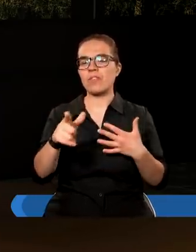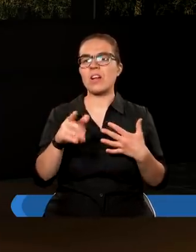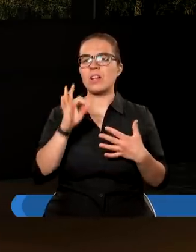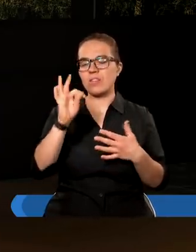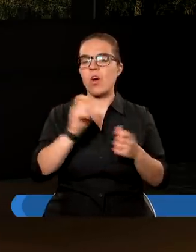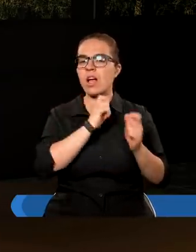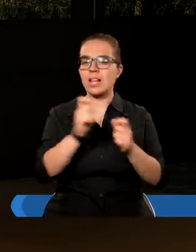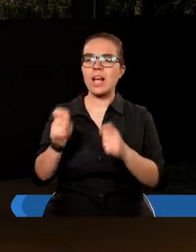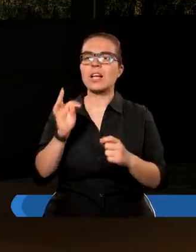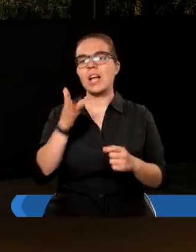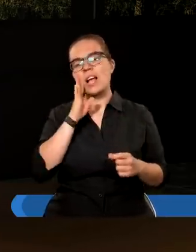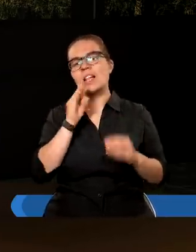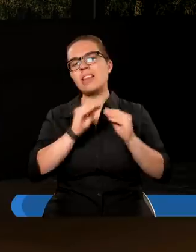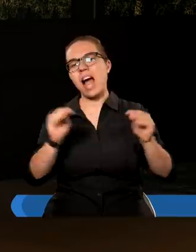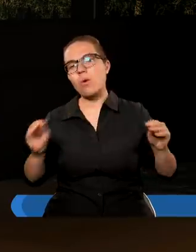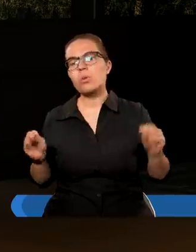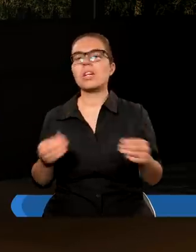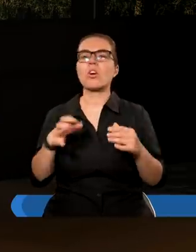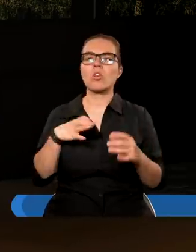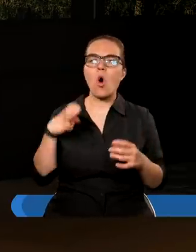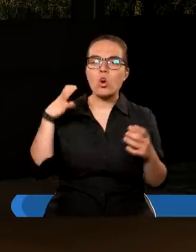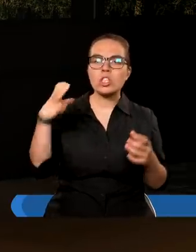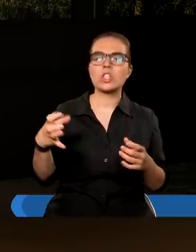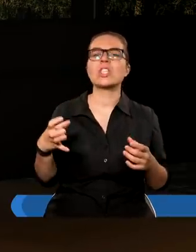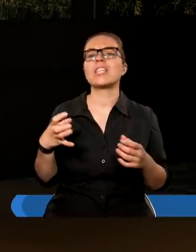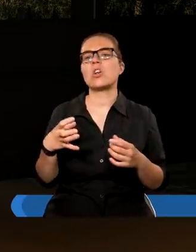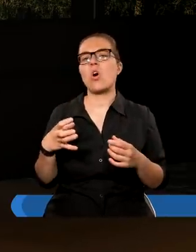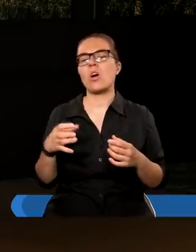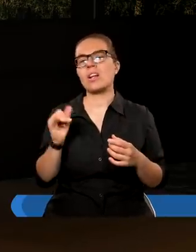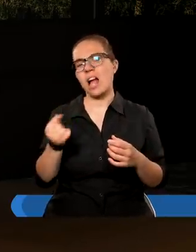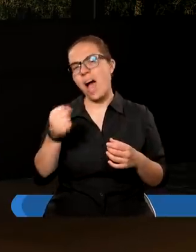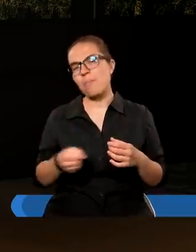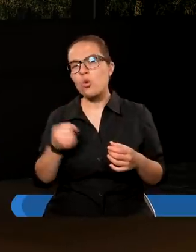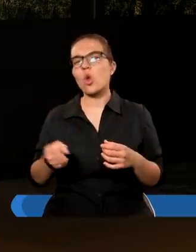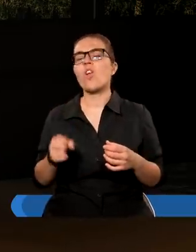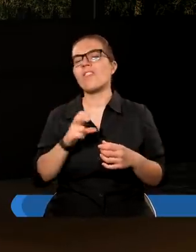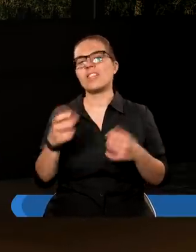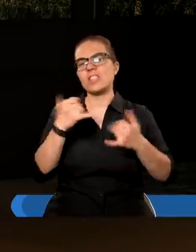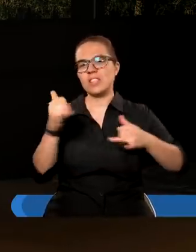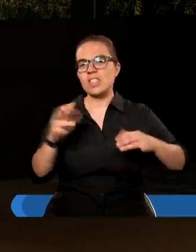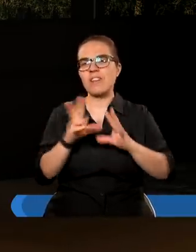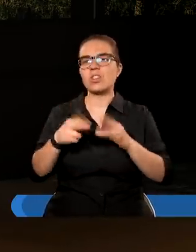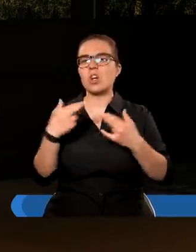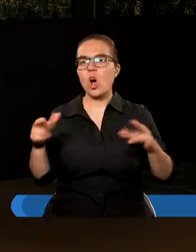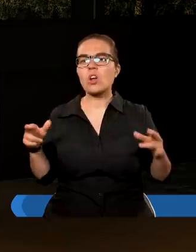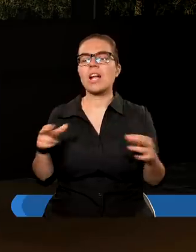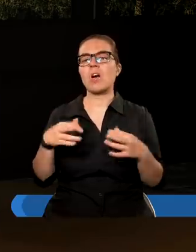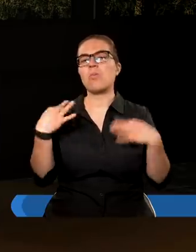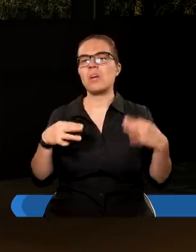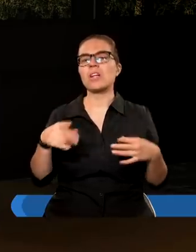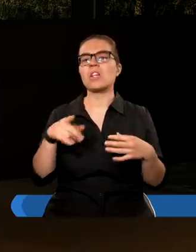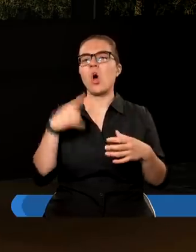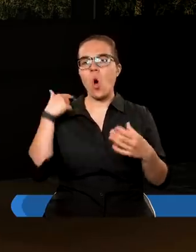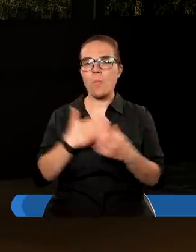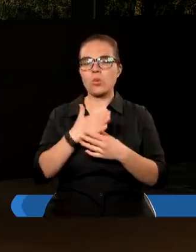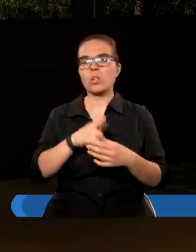dary, takie jak nauczanie, jak gościnność, jak apostolstwo, jak wszelkiego rodzaju umiejętności do